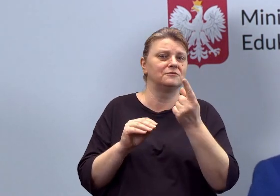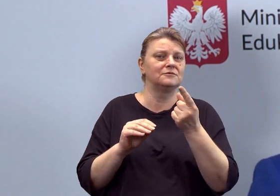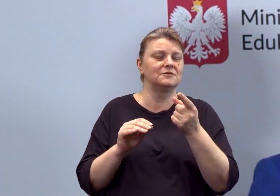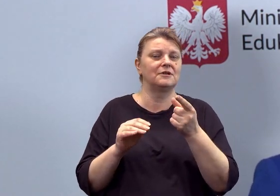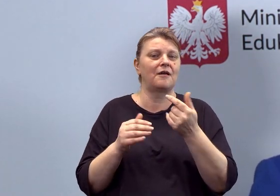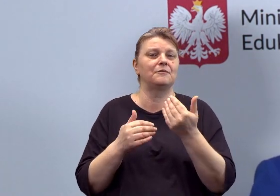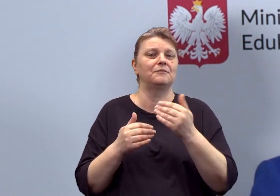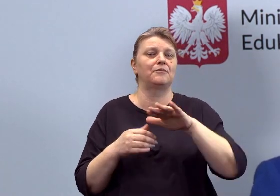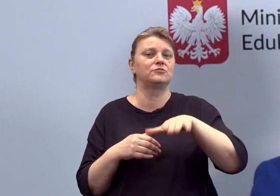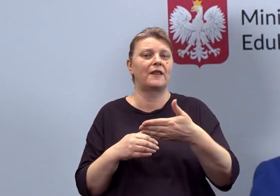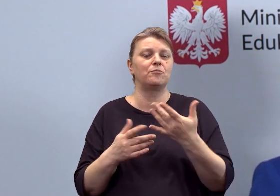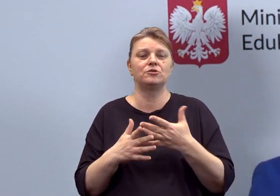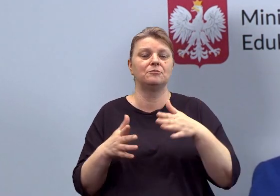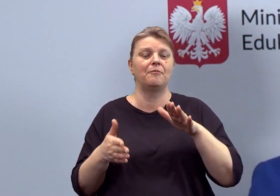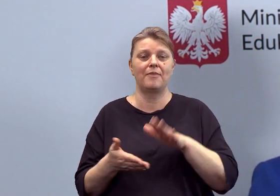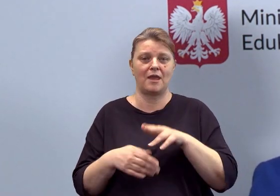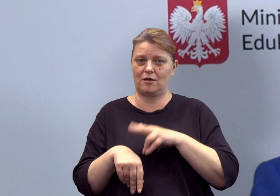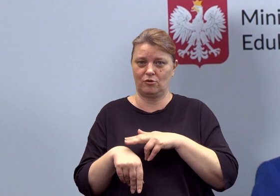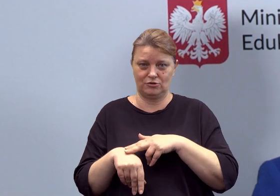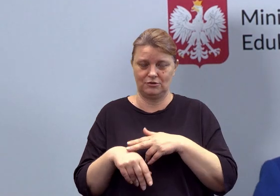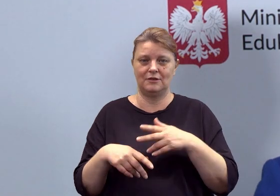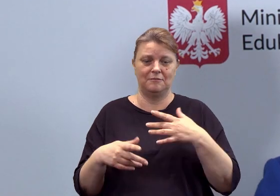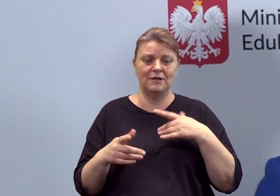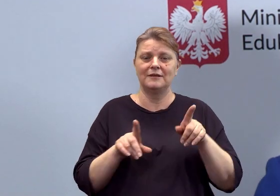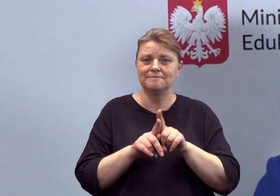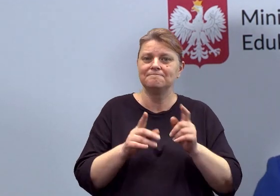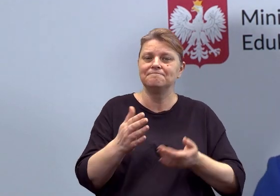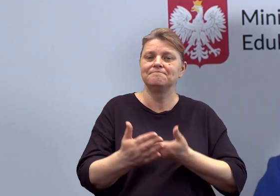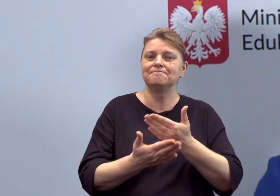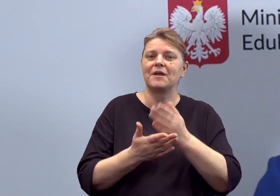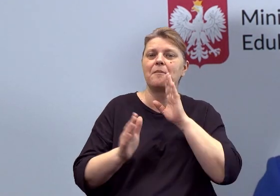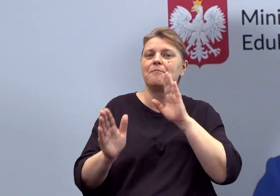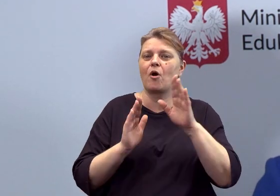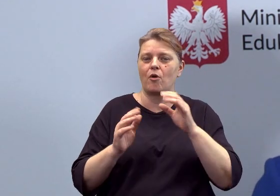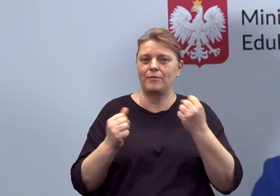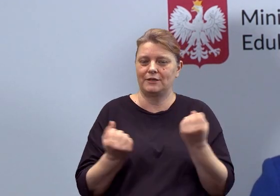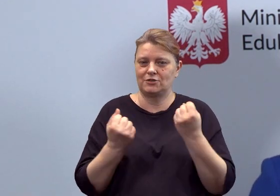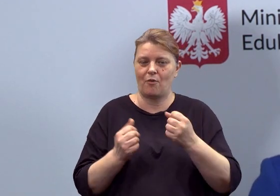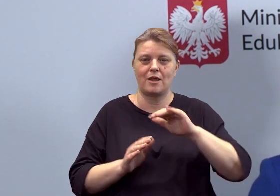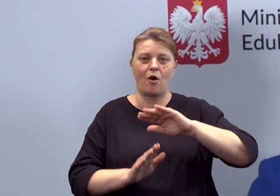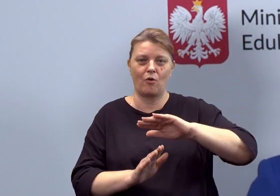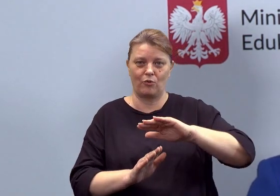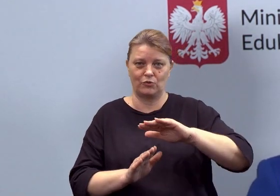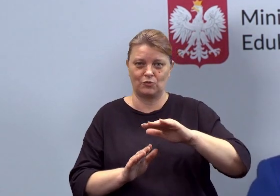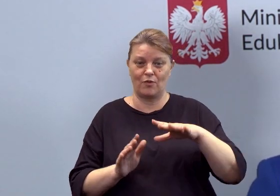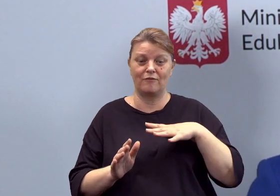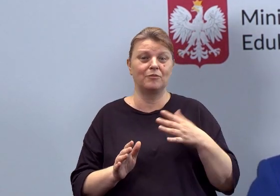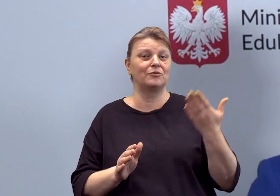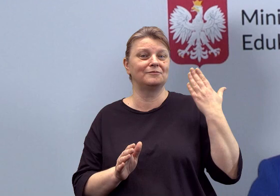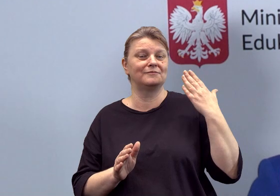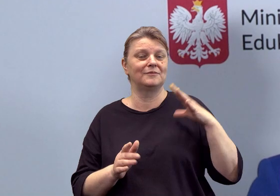przedmiotach, gdzie jest mniejsza liczba godzin. My proponujemy także między innymi podobne działania osłonowe, jakie pojawiły się w momencie